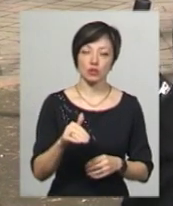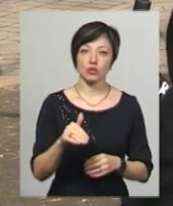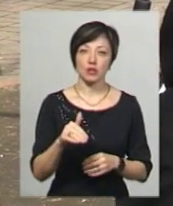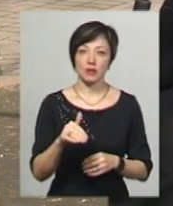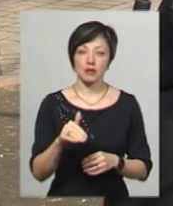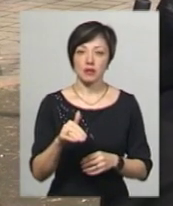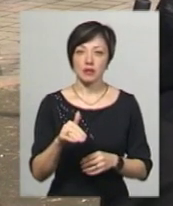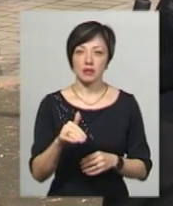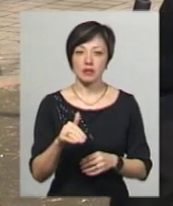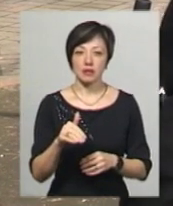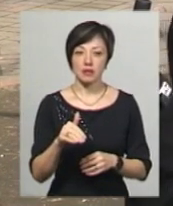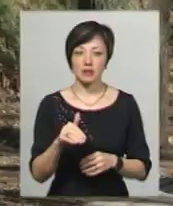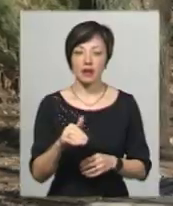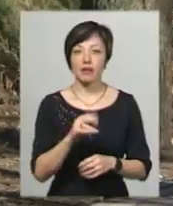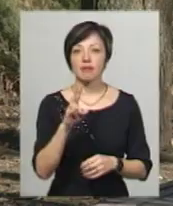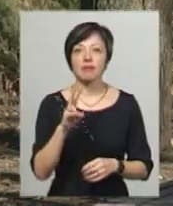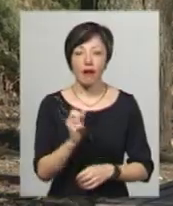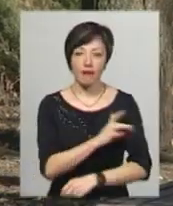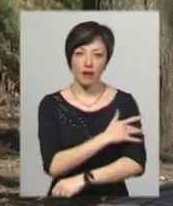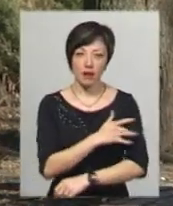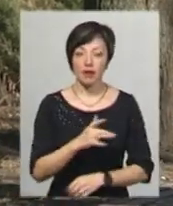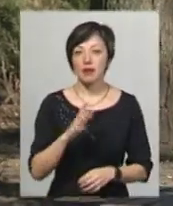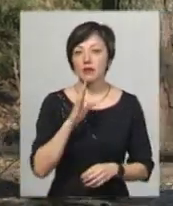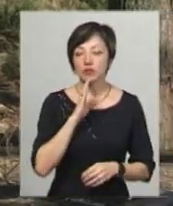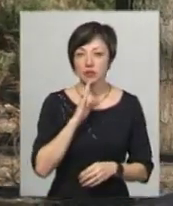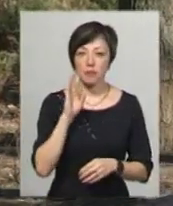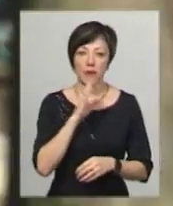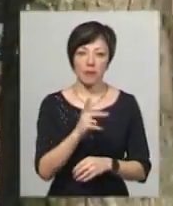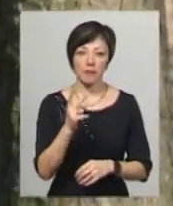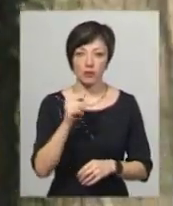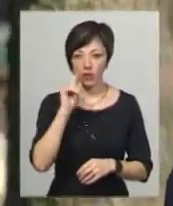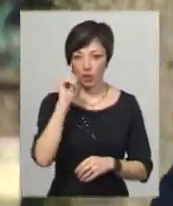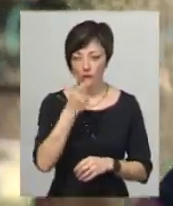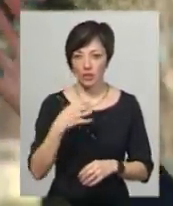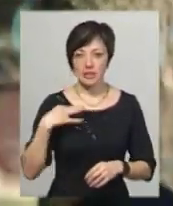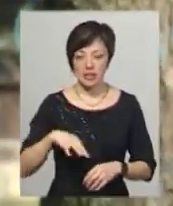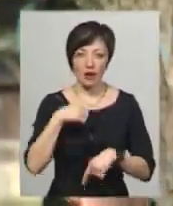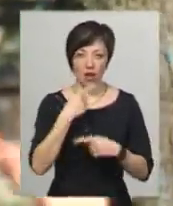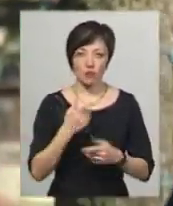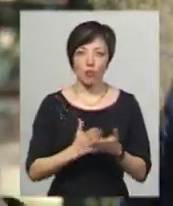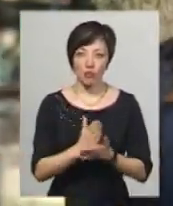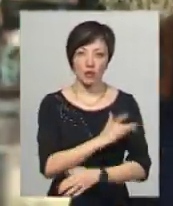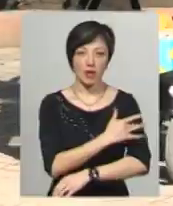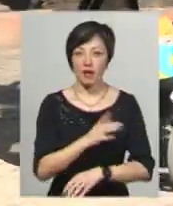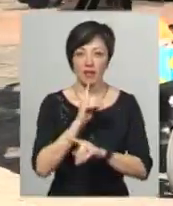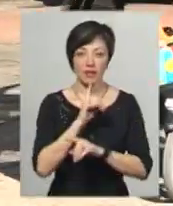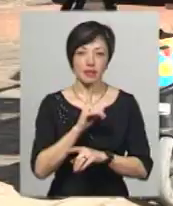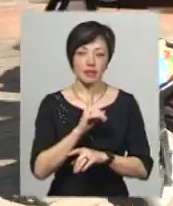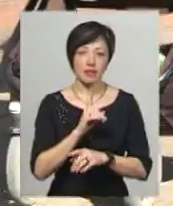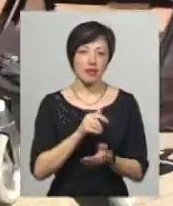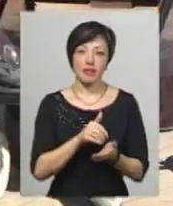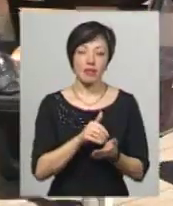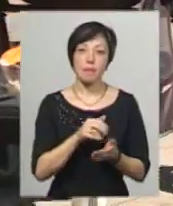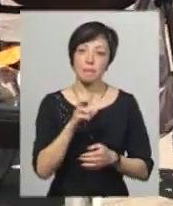на няню. Наталія Кужужко, мама півторарічного сина, каже, від послуг няні не відмовилась би.